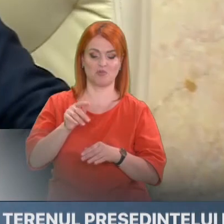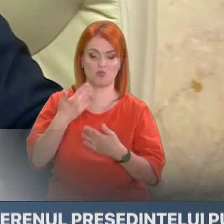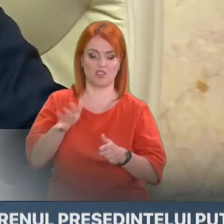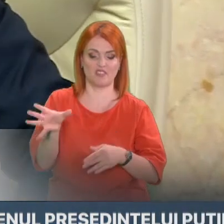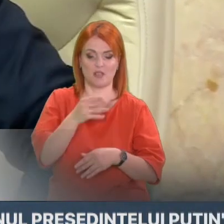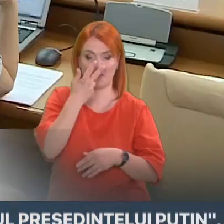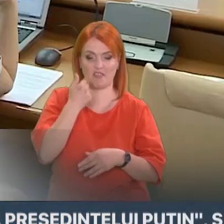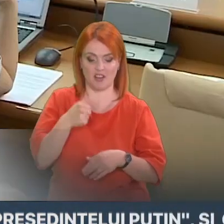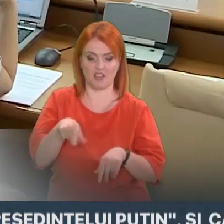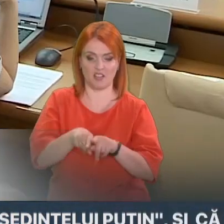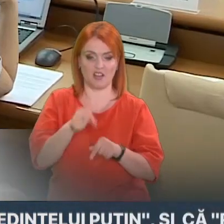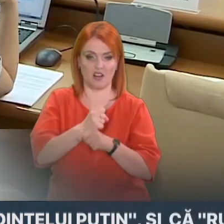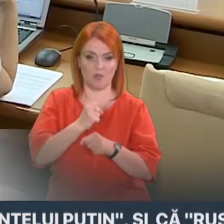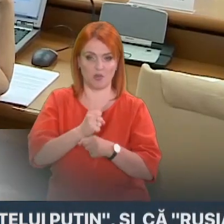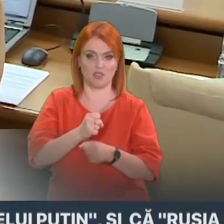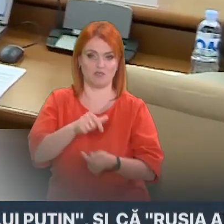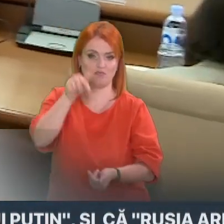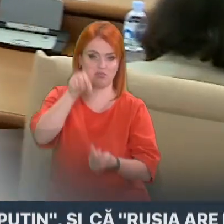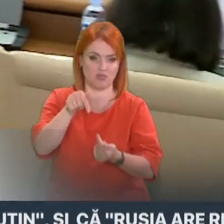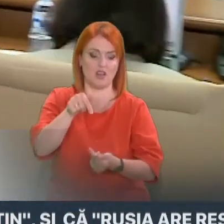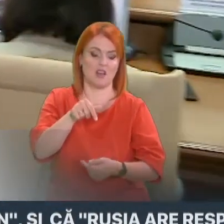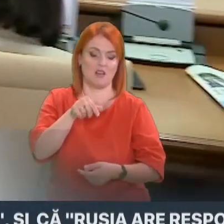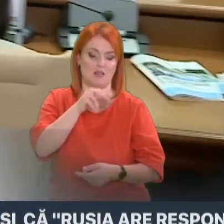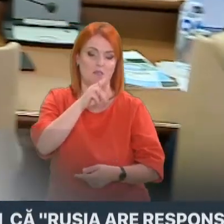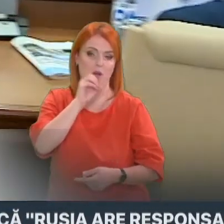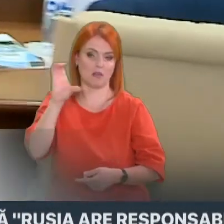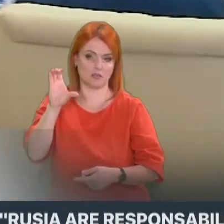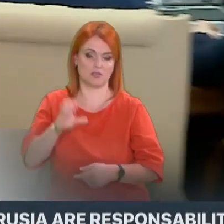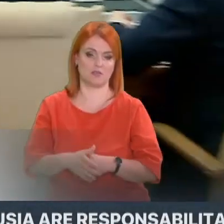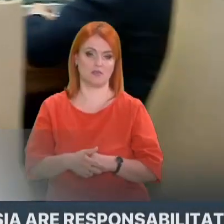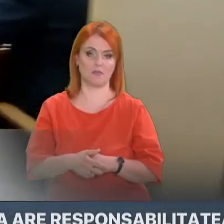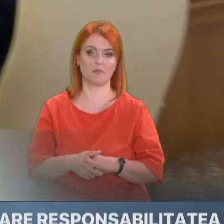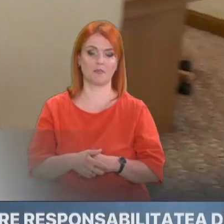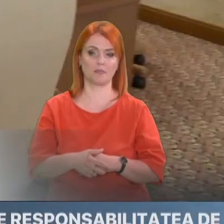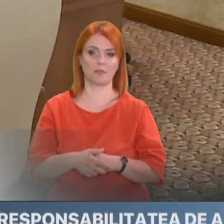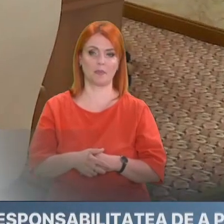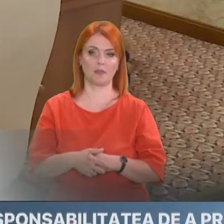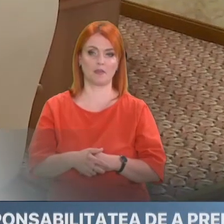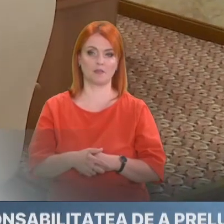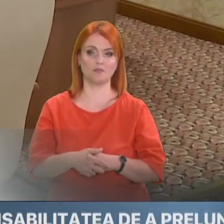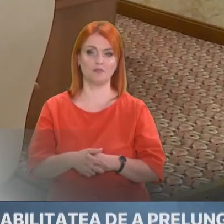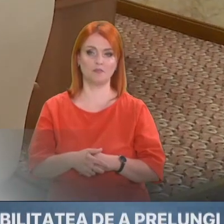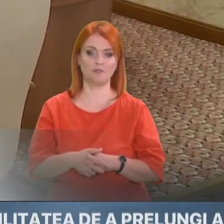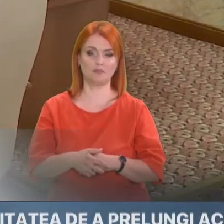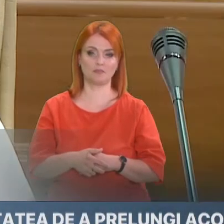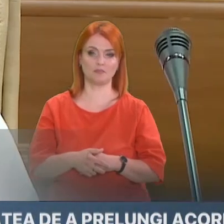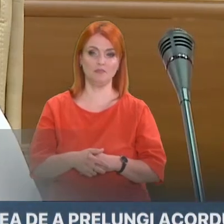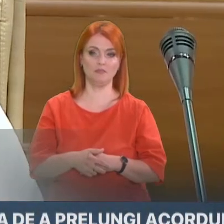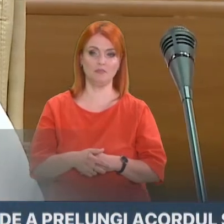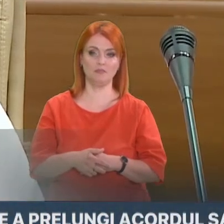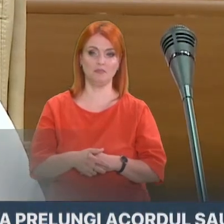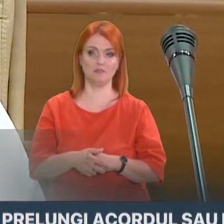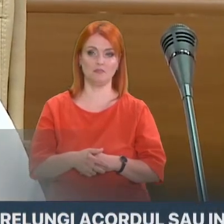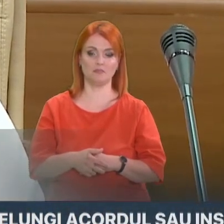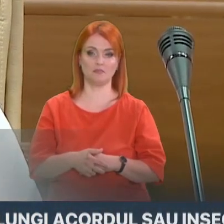Domnul preministru, prezentant dimiterea celor trei miniștri, vor intervind în elogiu oși